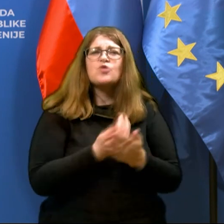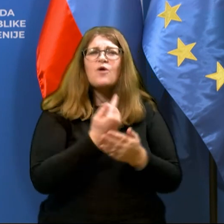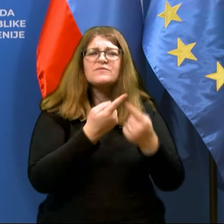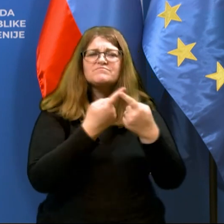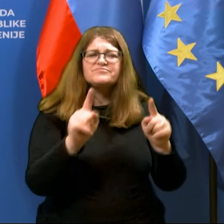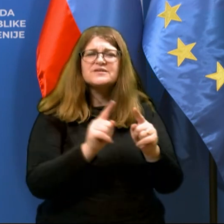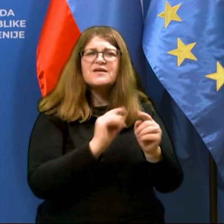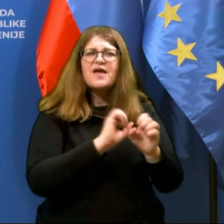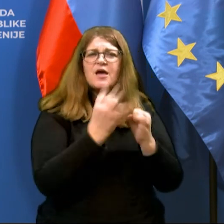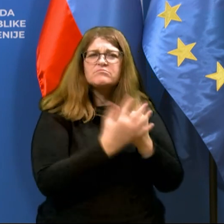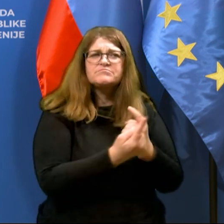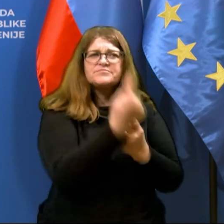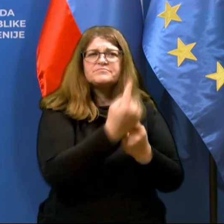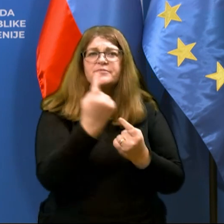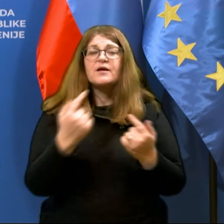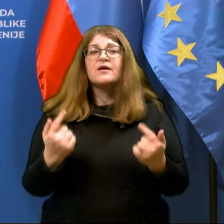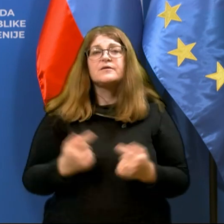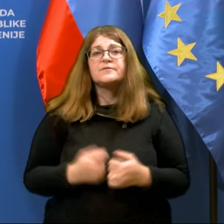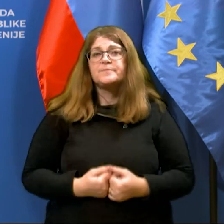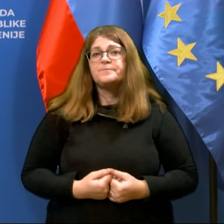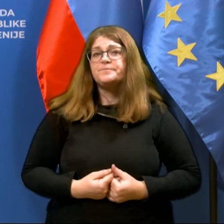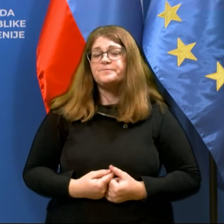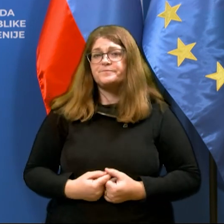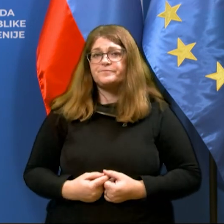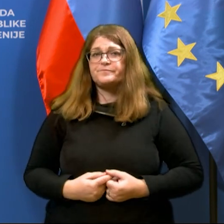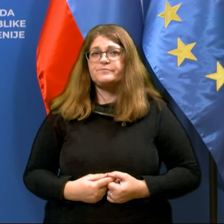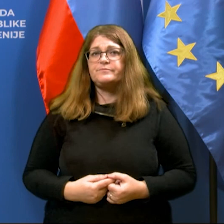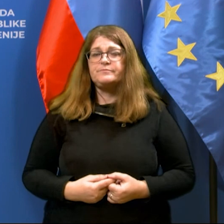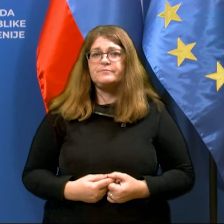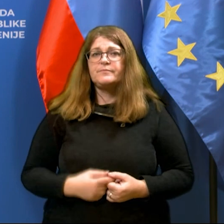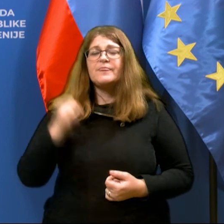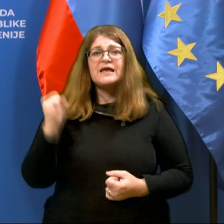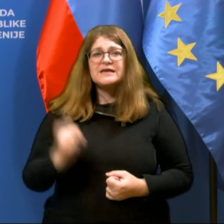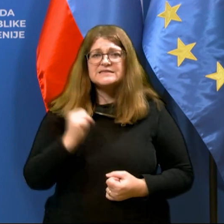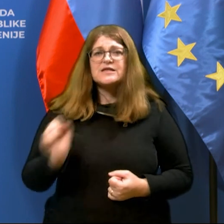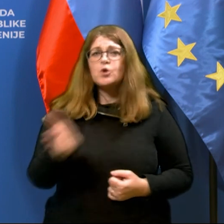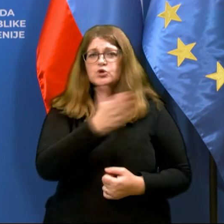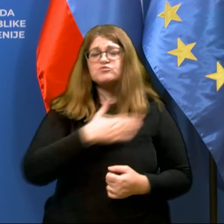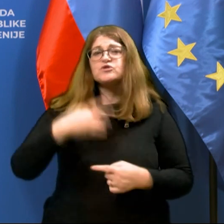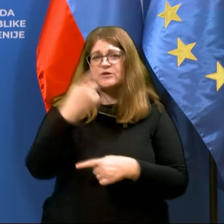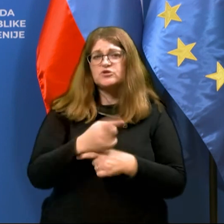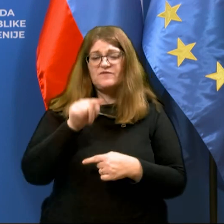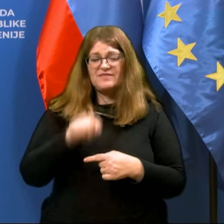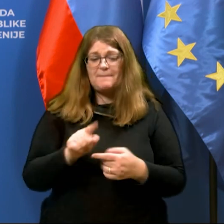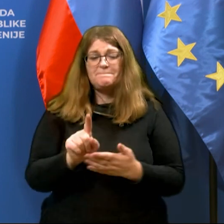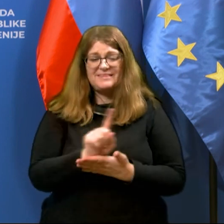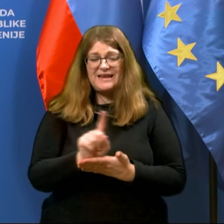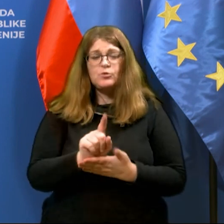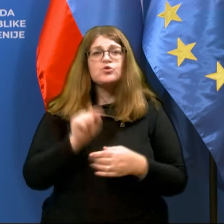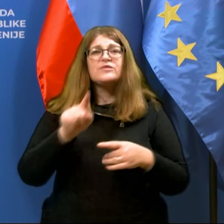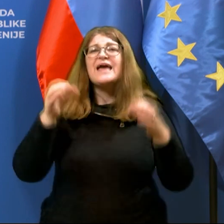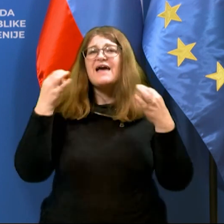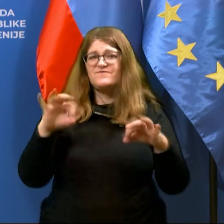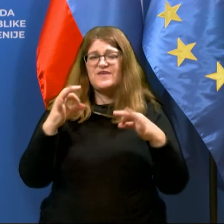znotraj tega virusa, lahko v vsakem trenutku zopet ekspotencialno odvigne. Zato smo se odločili, da v tem trenutku tega